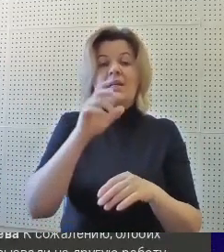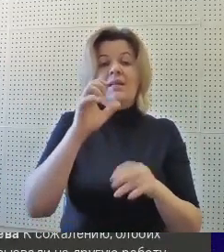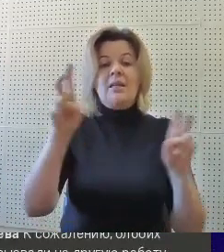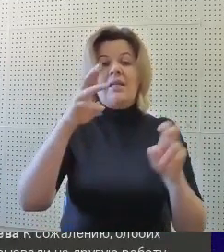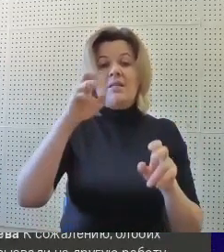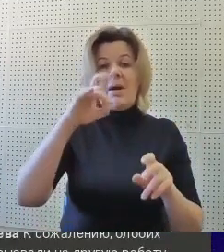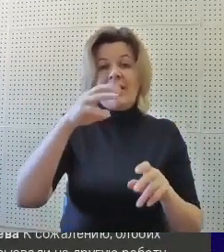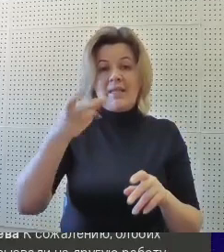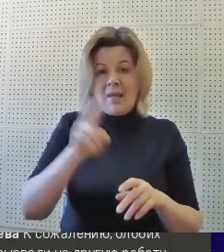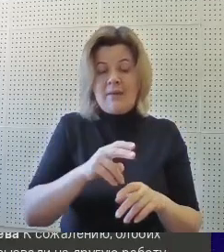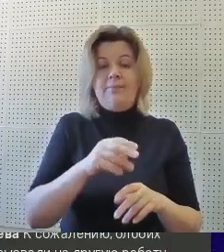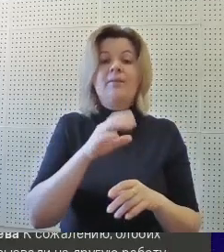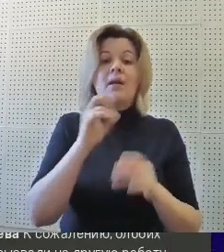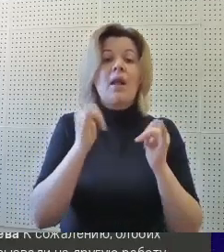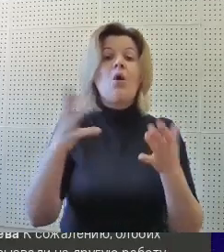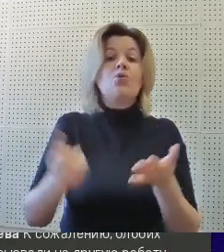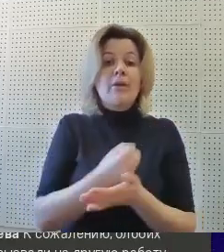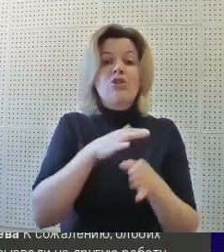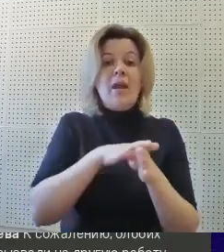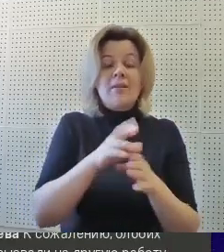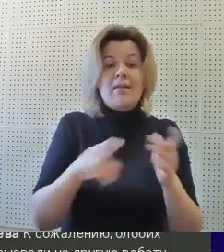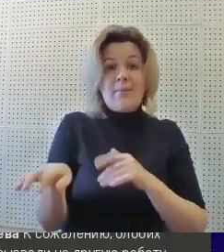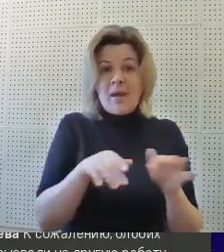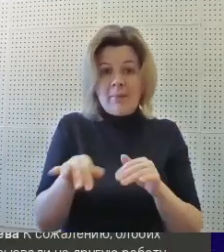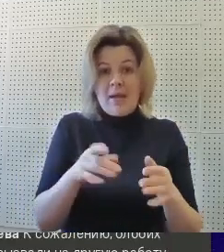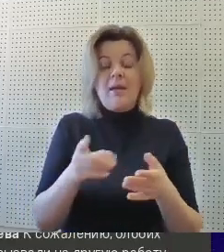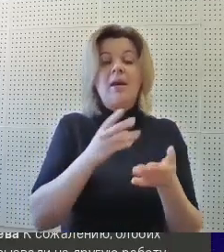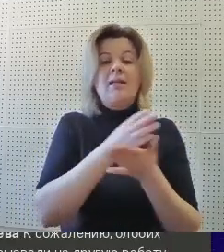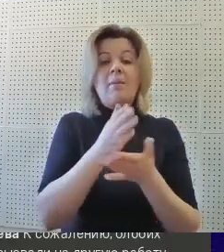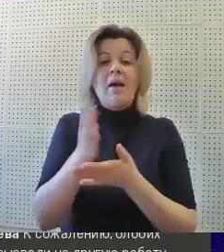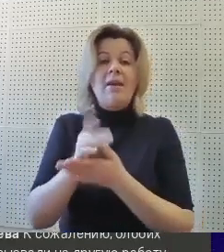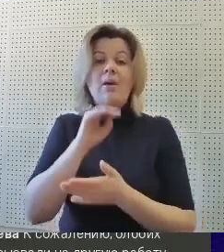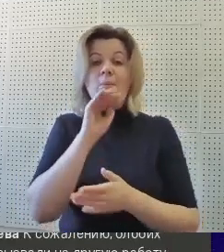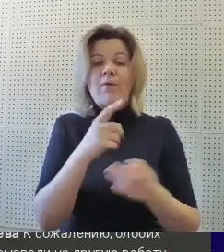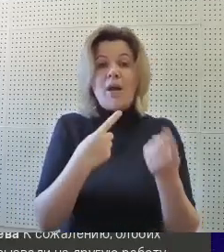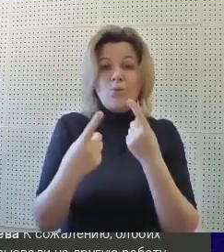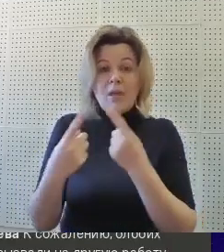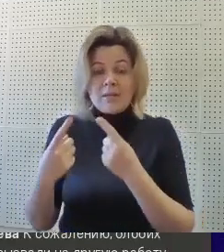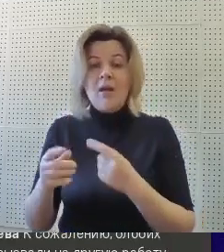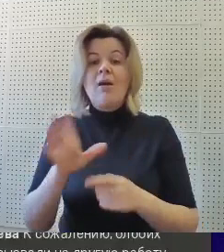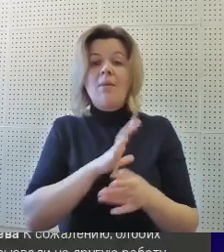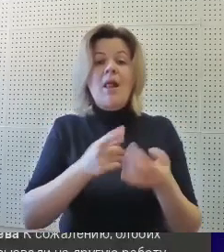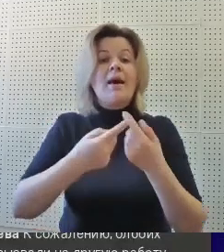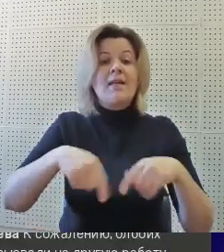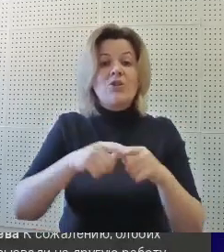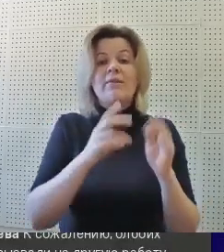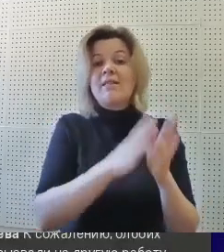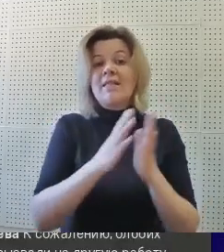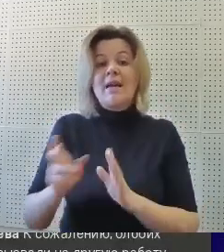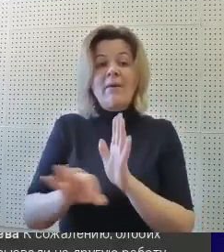«Тестометрика». Затем для успешной реализации мероприятий направления «Профессиональная консультация» была